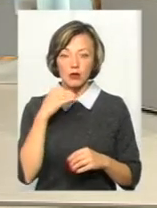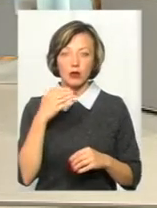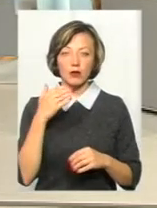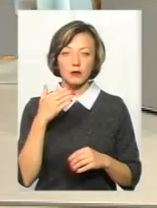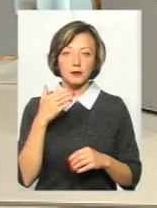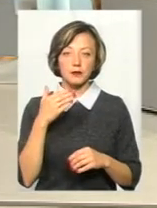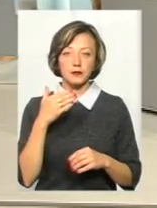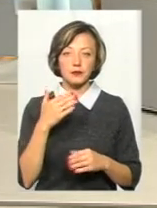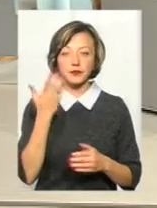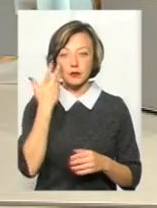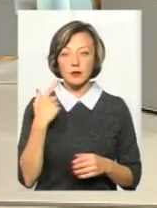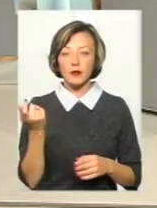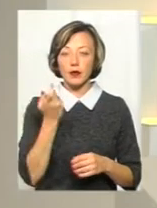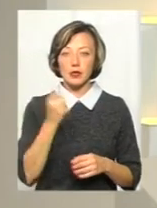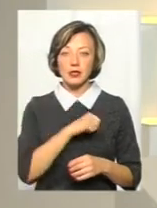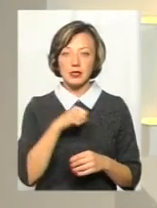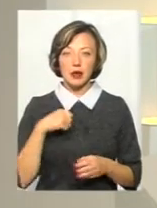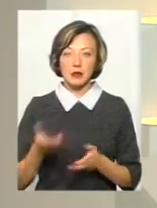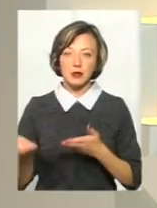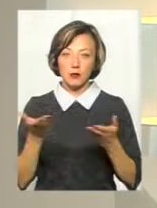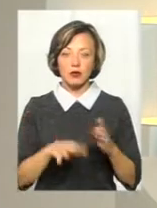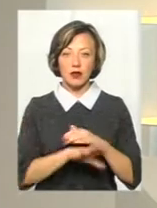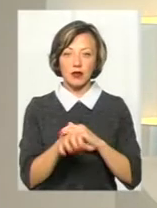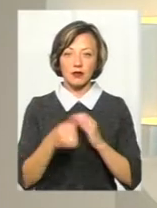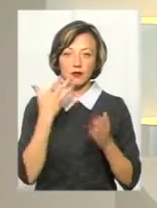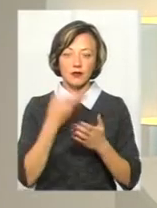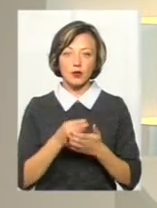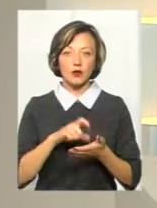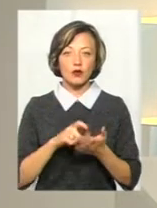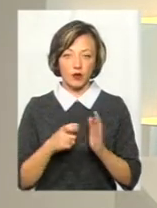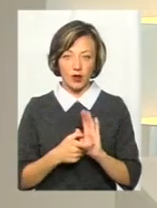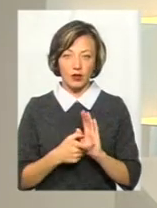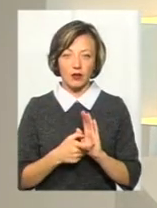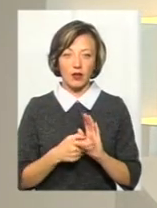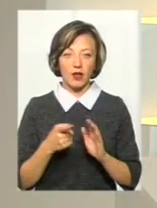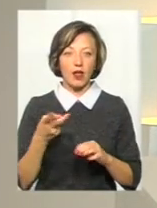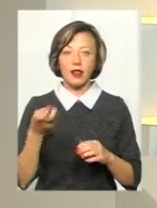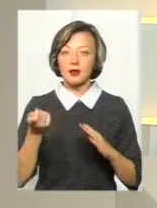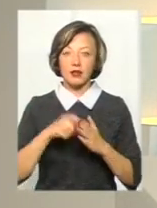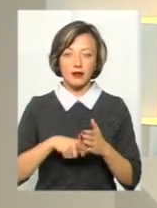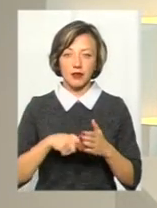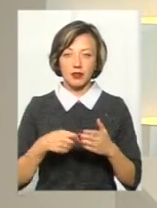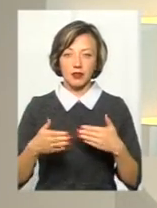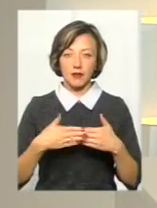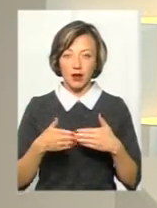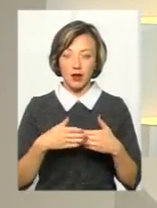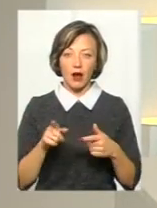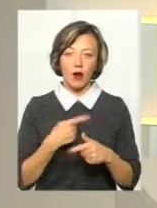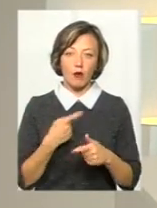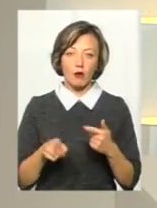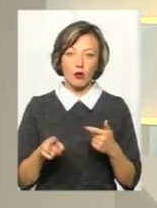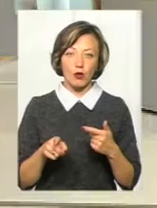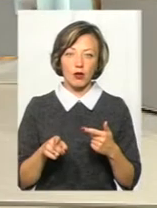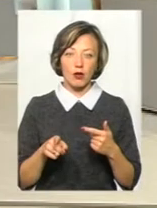коли господарі самі запрошують крадів в свою домівку, не закриваючи двері, до прикладу. Або